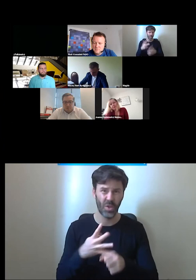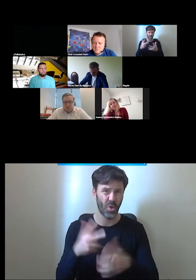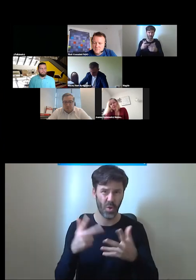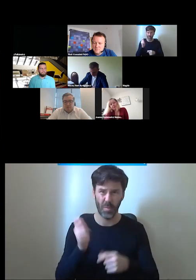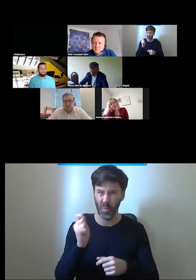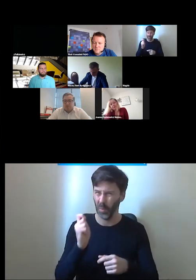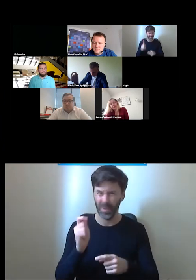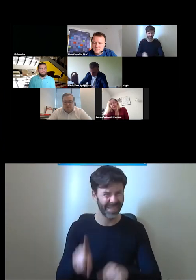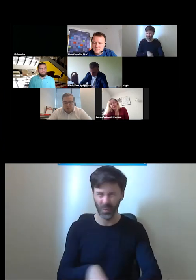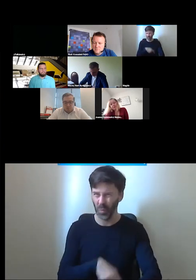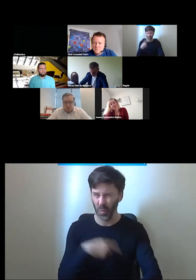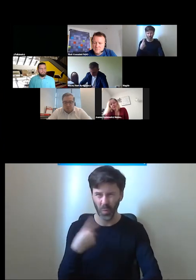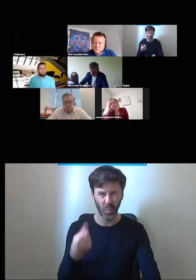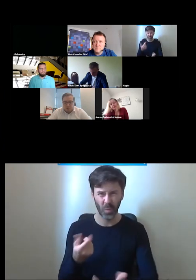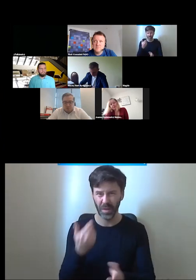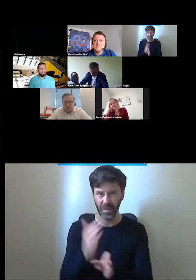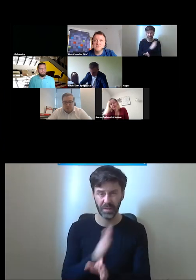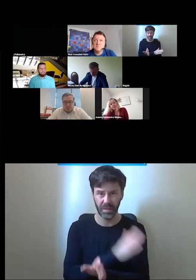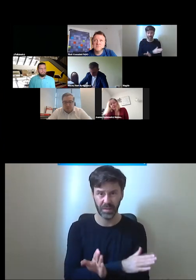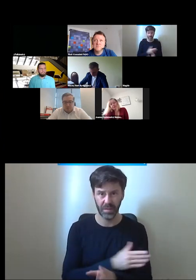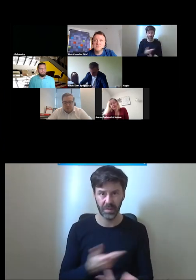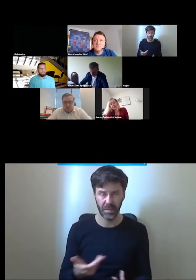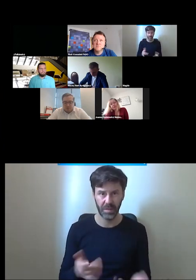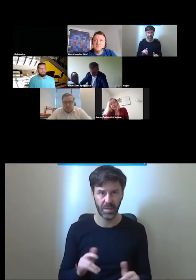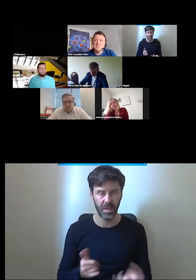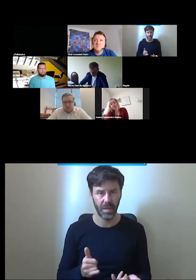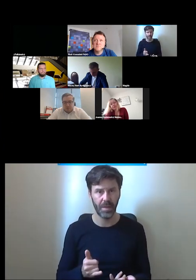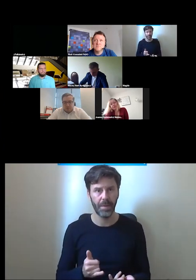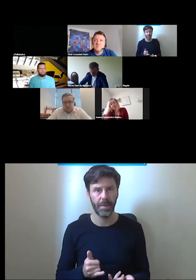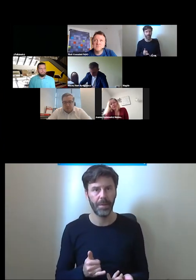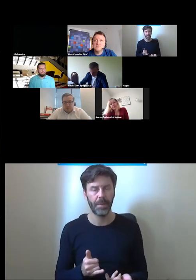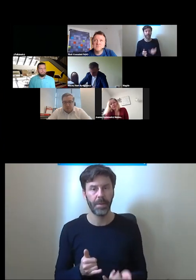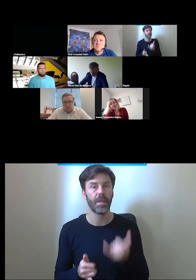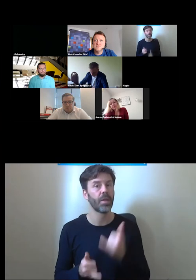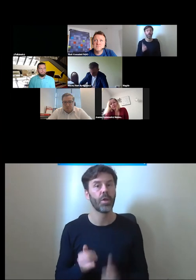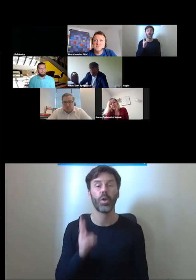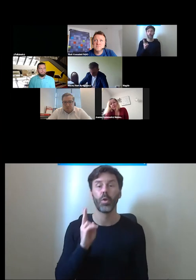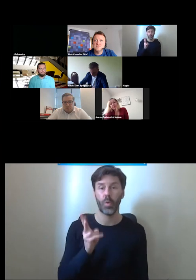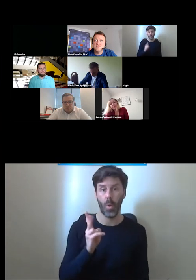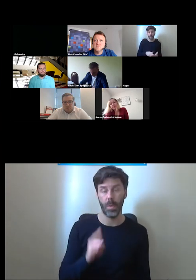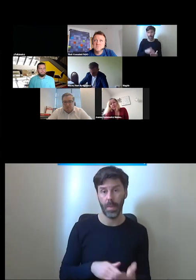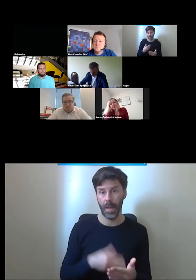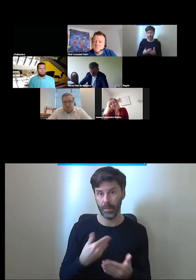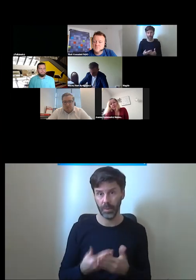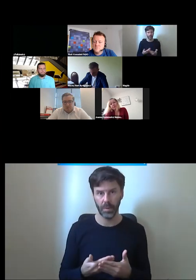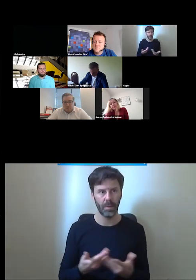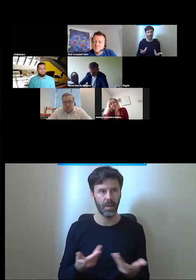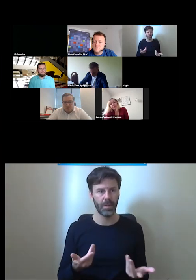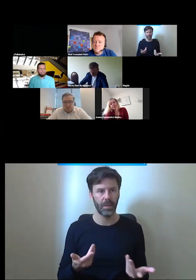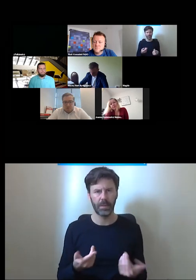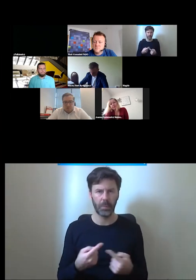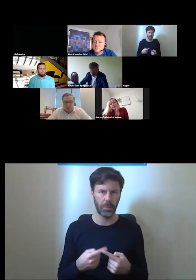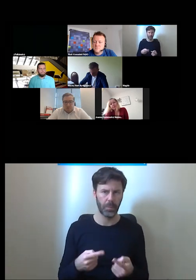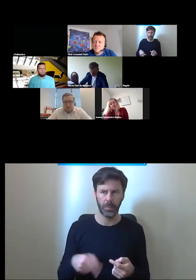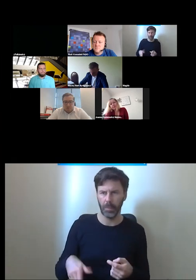jeżeli jest 48 godzin to jest jedyny wymagany czas przecież jeżeli ktoś się zgłosi później czyli na krótszy czas przed